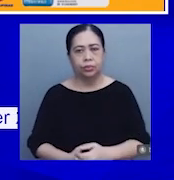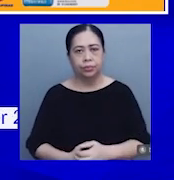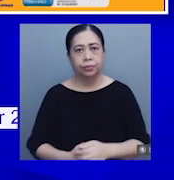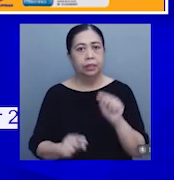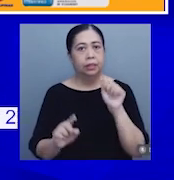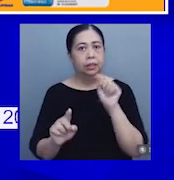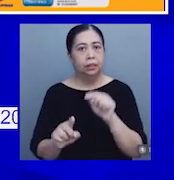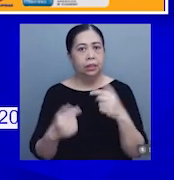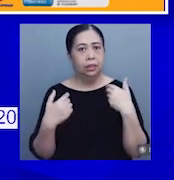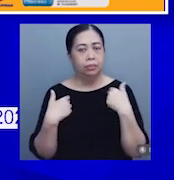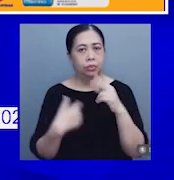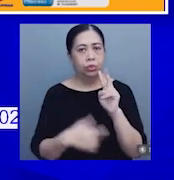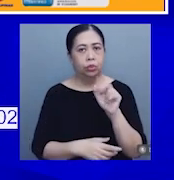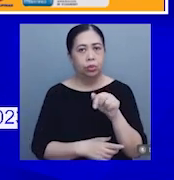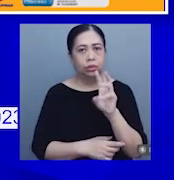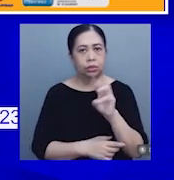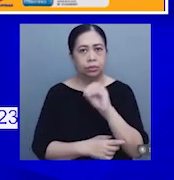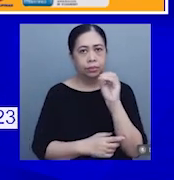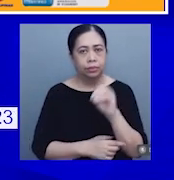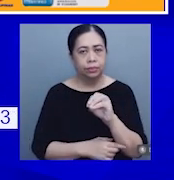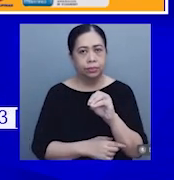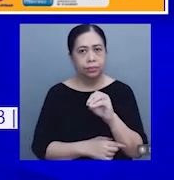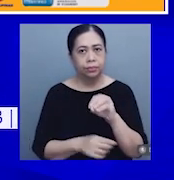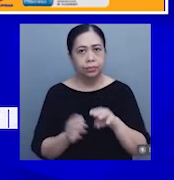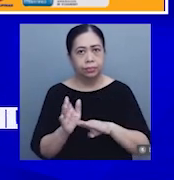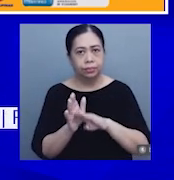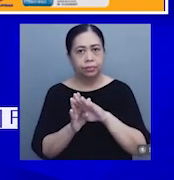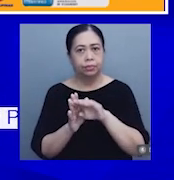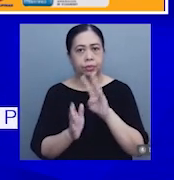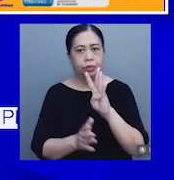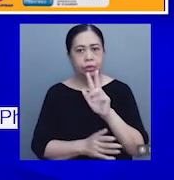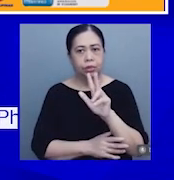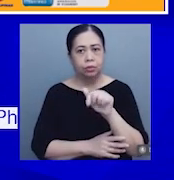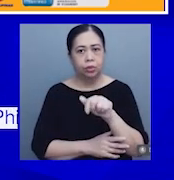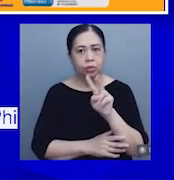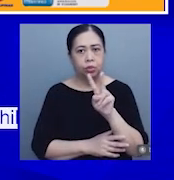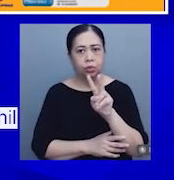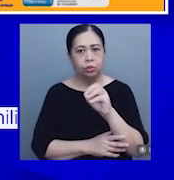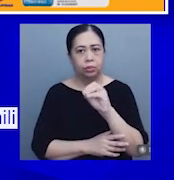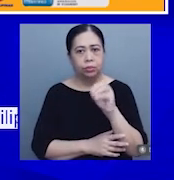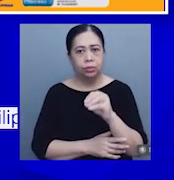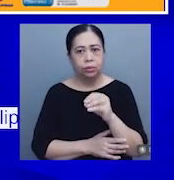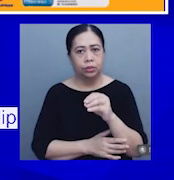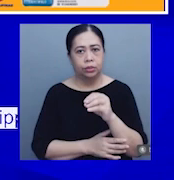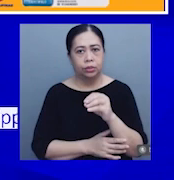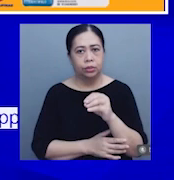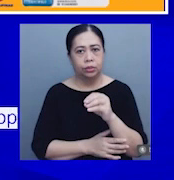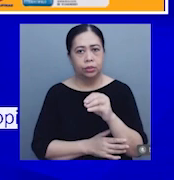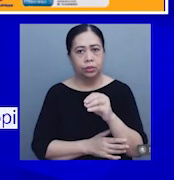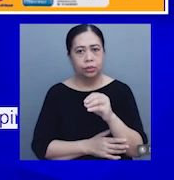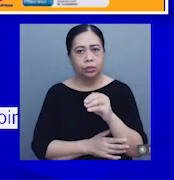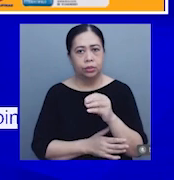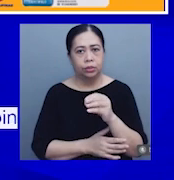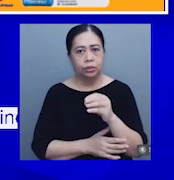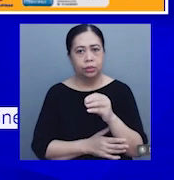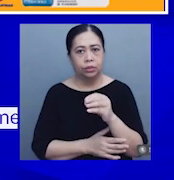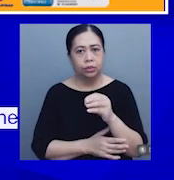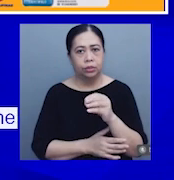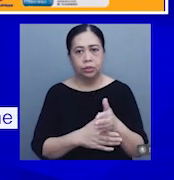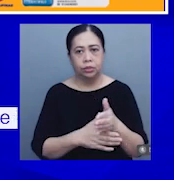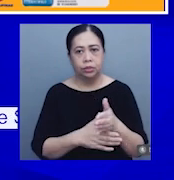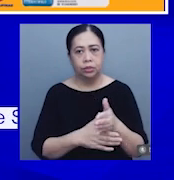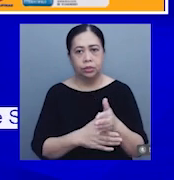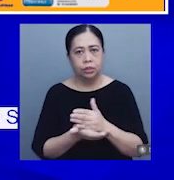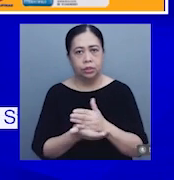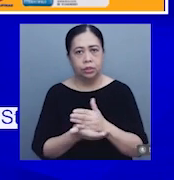ay may 2.6% inflation at 43.2% share sa pagtaas ng pangkalatang inflation sa